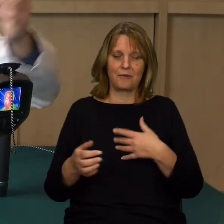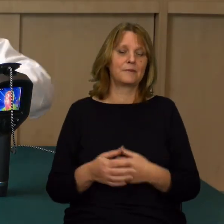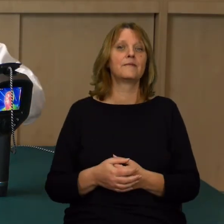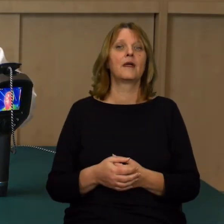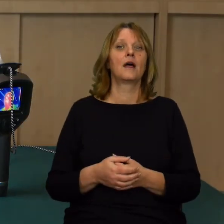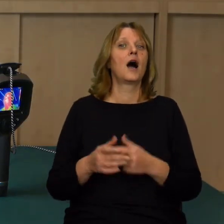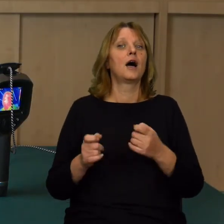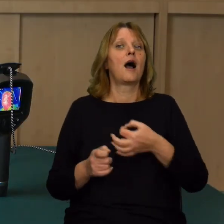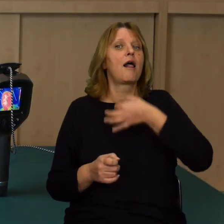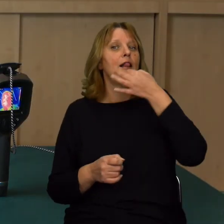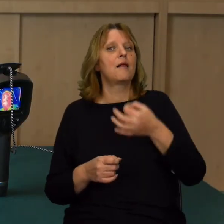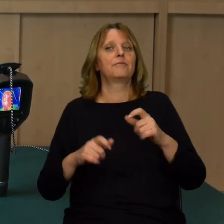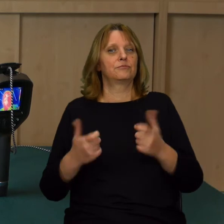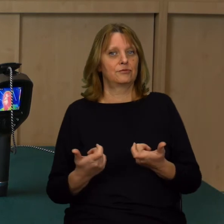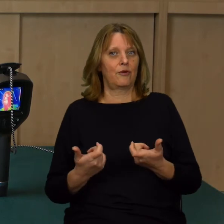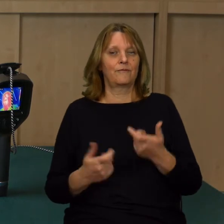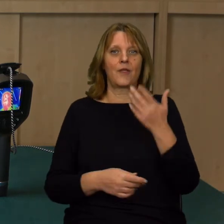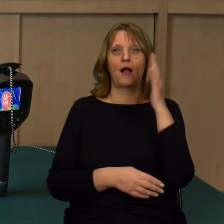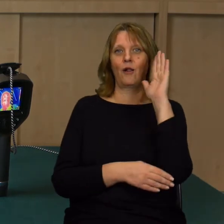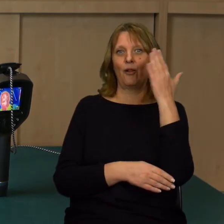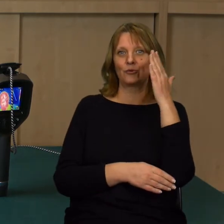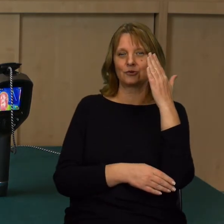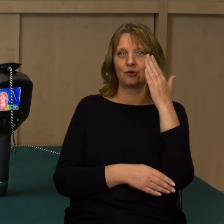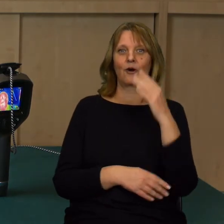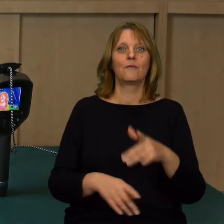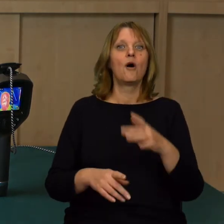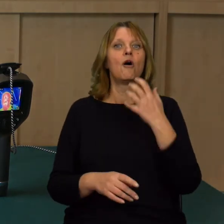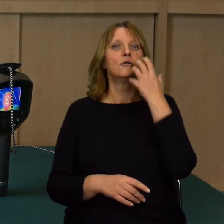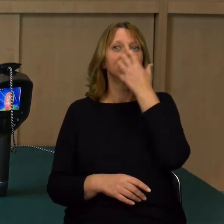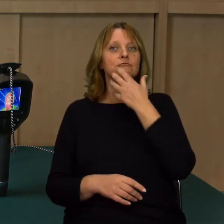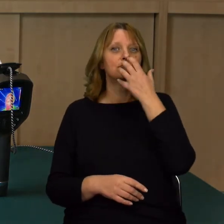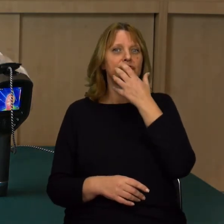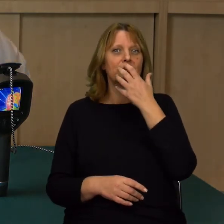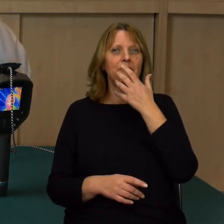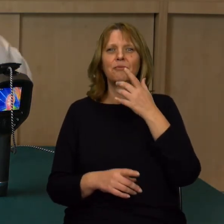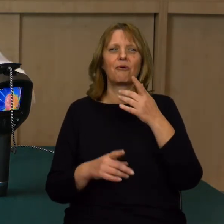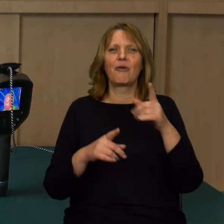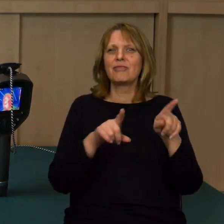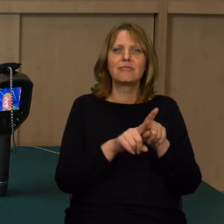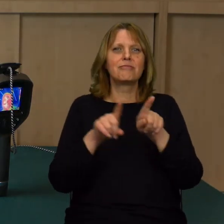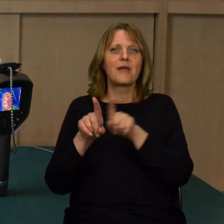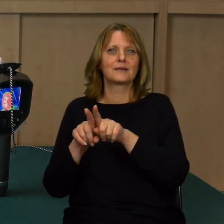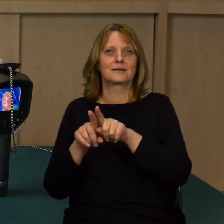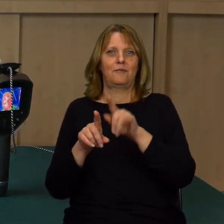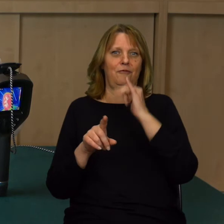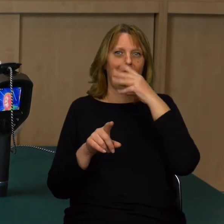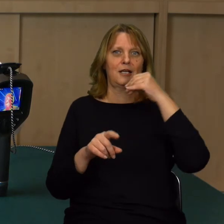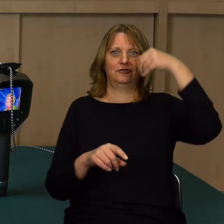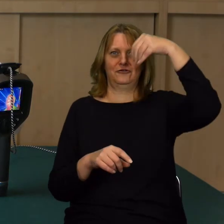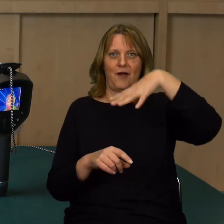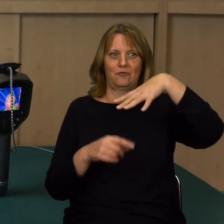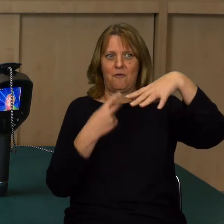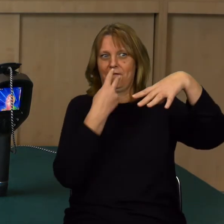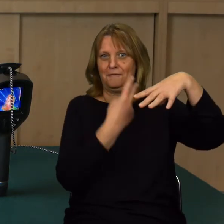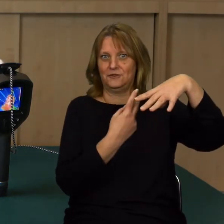byłoby lustro, bo oczywiście ciepło będzie zachowywało się jak inne światło, jak